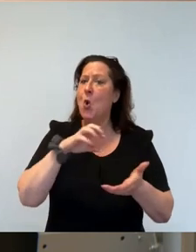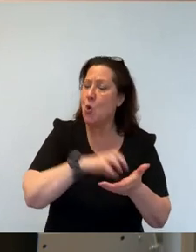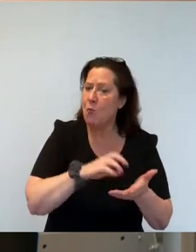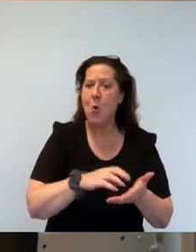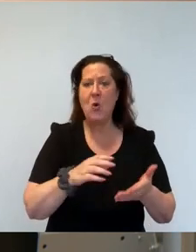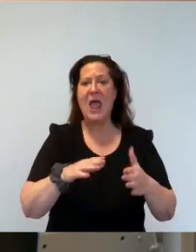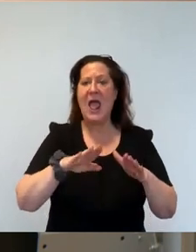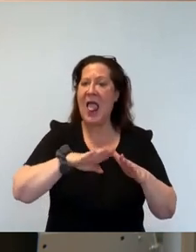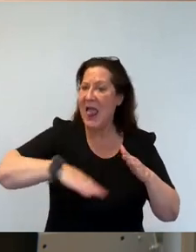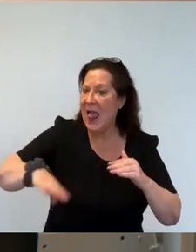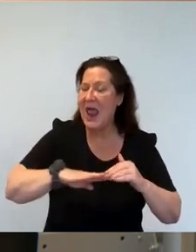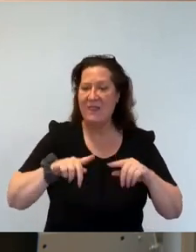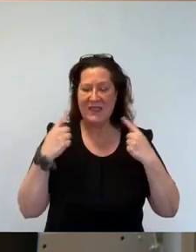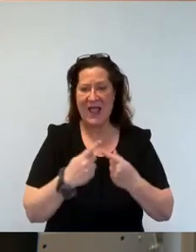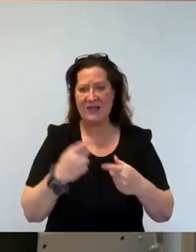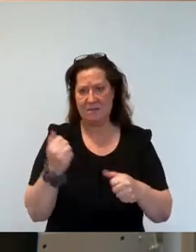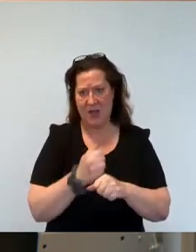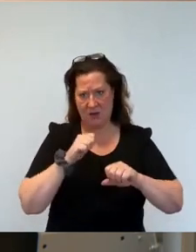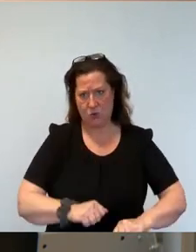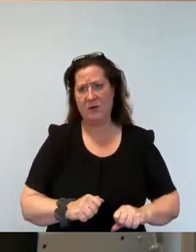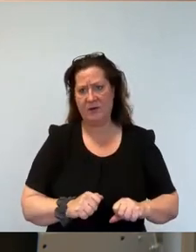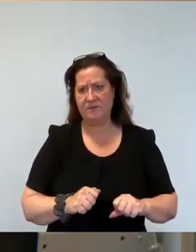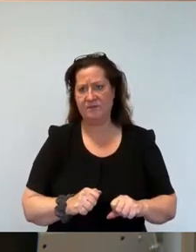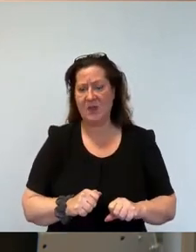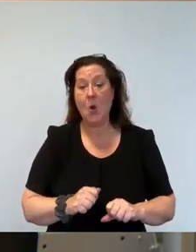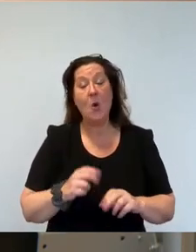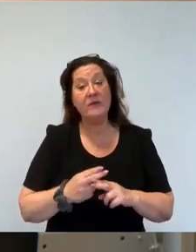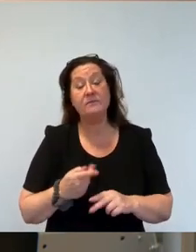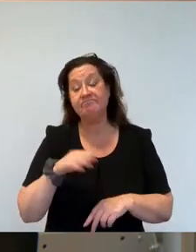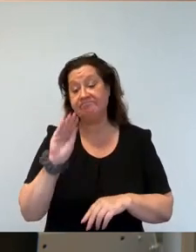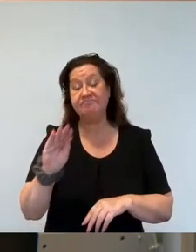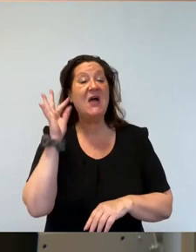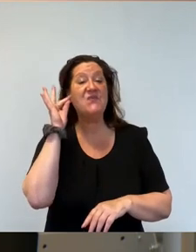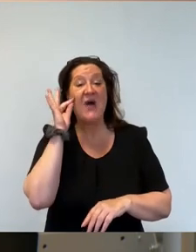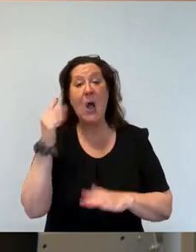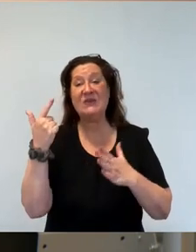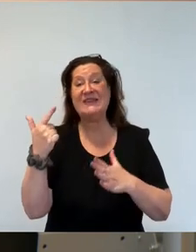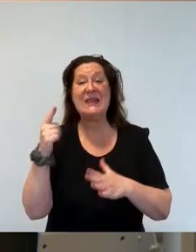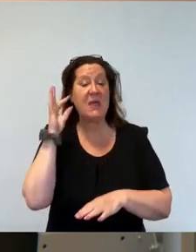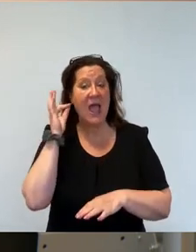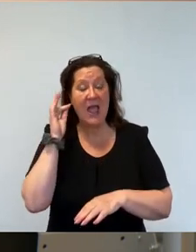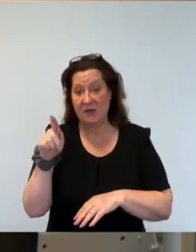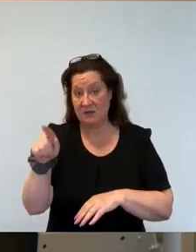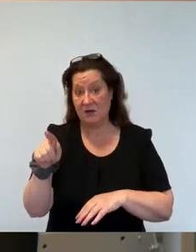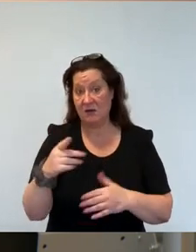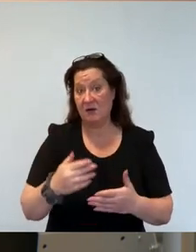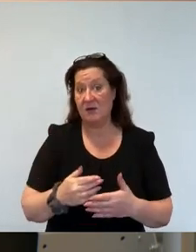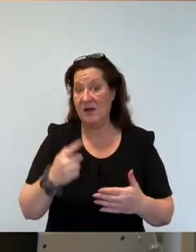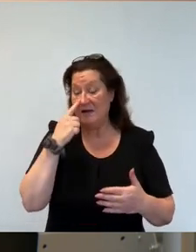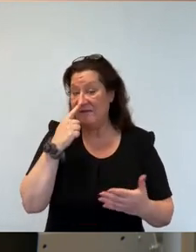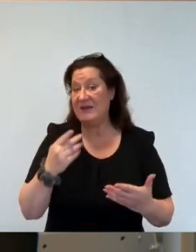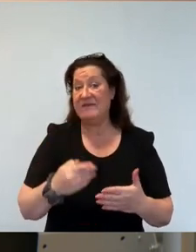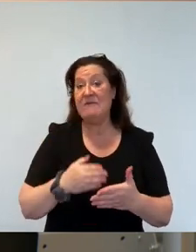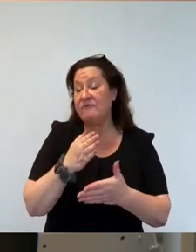können. Und Frau Siebenreicher, wenn Sie sich das Rahmenwerk mal anschauen, dann ist es nicht so, dass man da über verschärfte Regeln